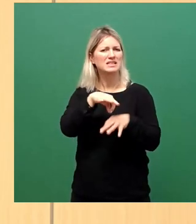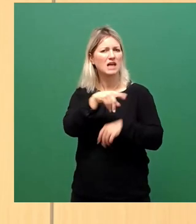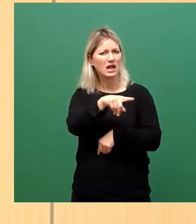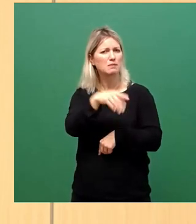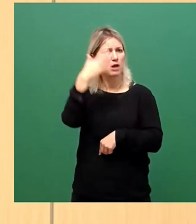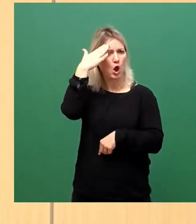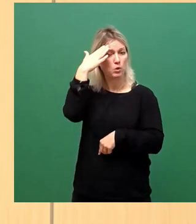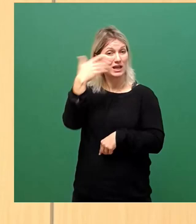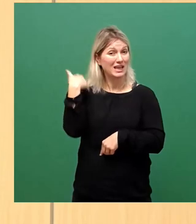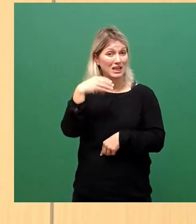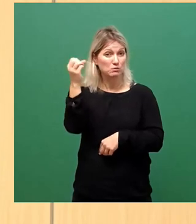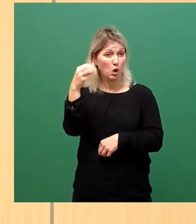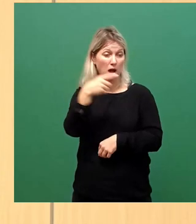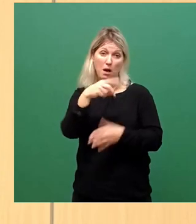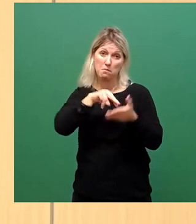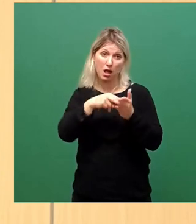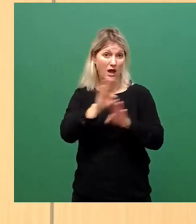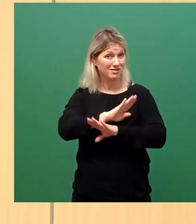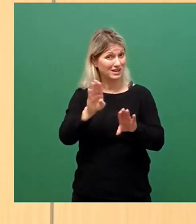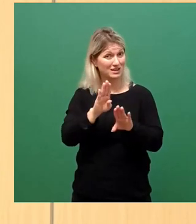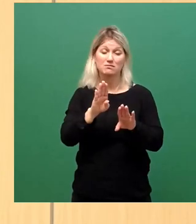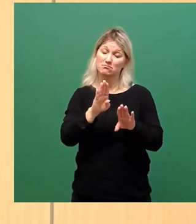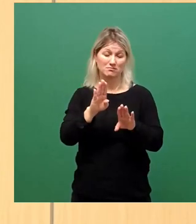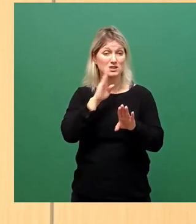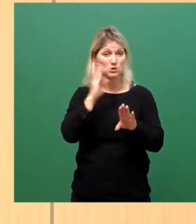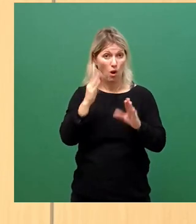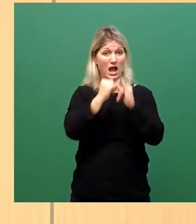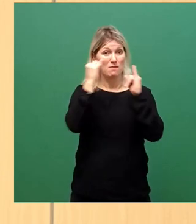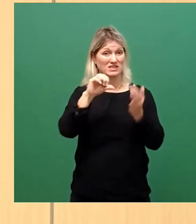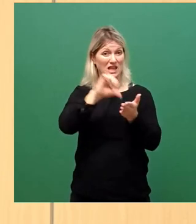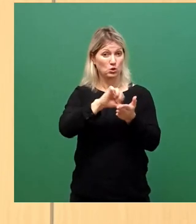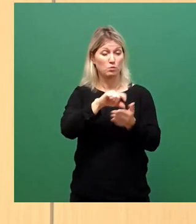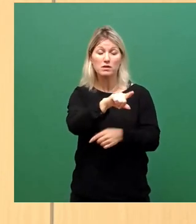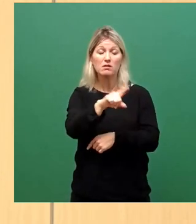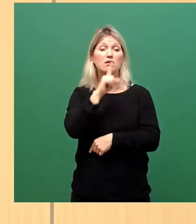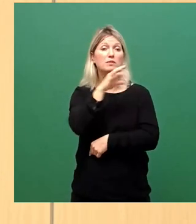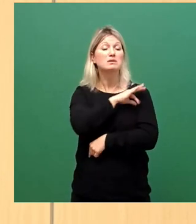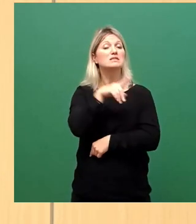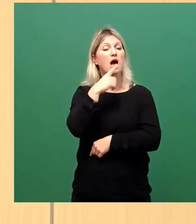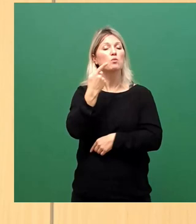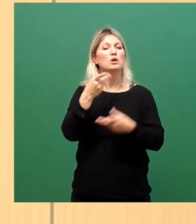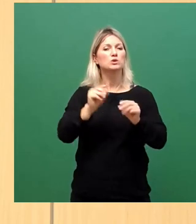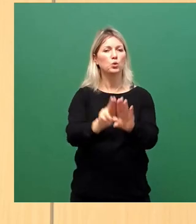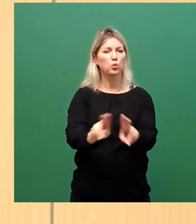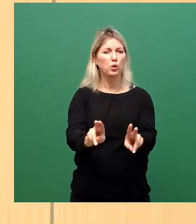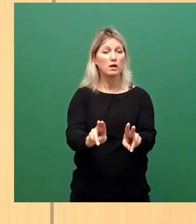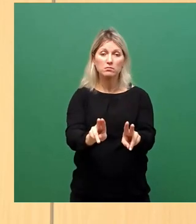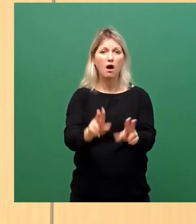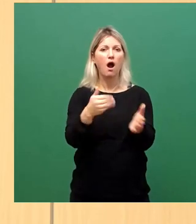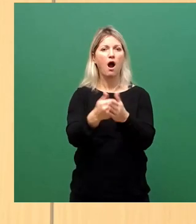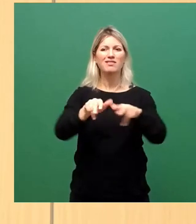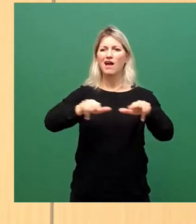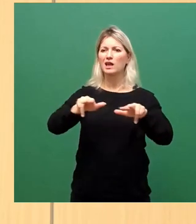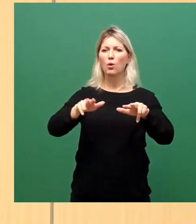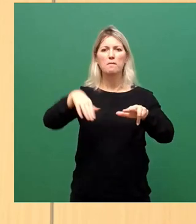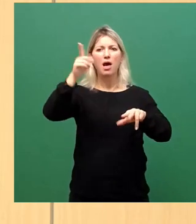keine Schließungen von Impfzentren. Sie wollte die Impfzentren in den Standby-Modus versetzen. Das fand in der Regierung keine Mehrheit. Aber wo war denn